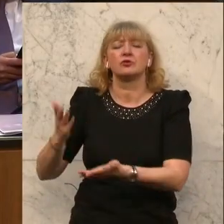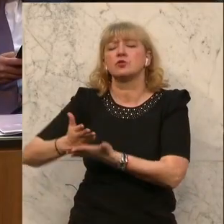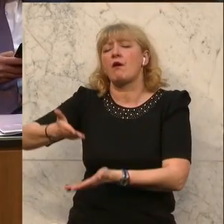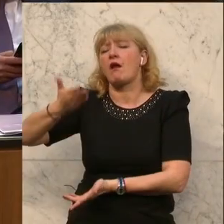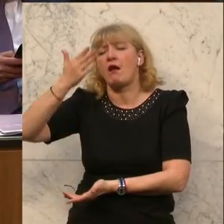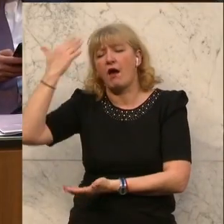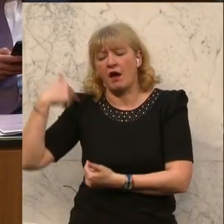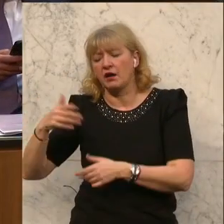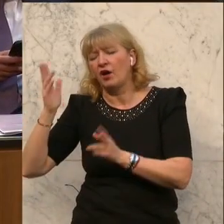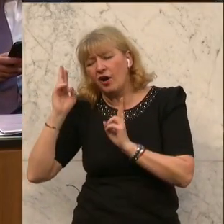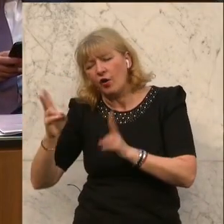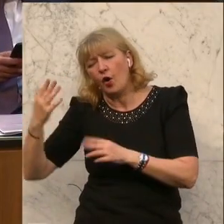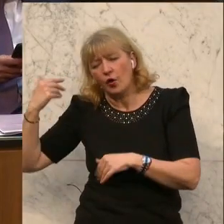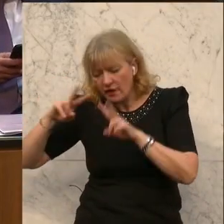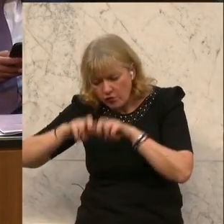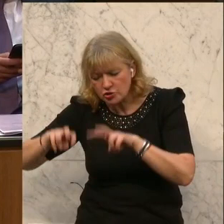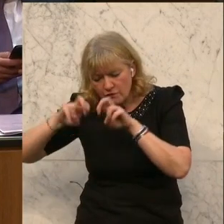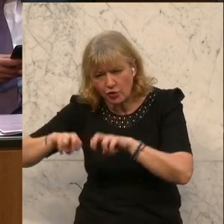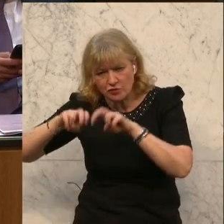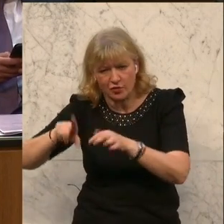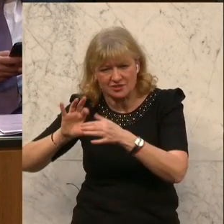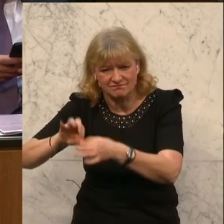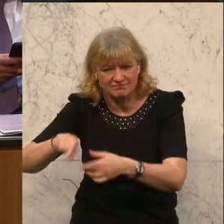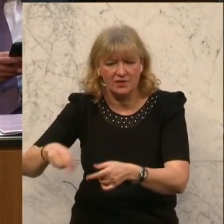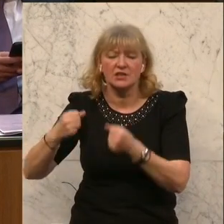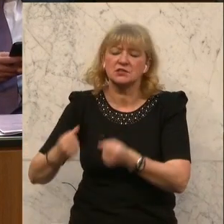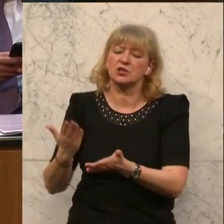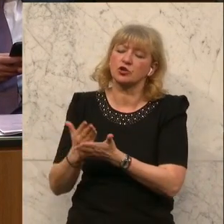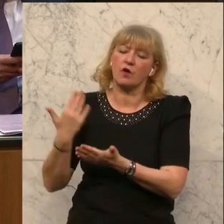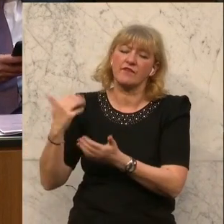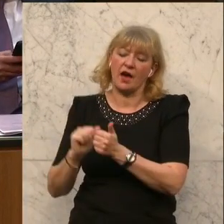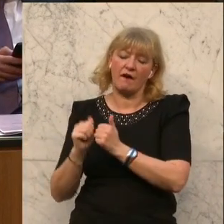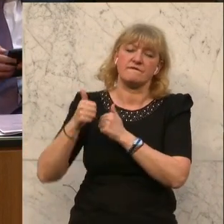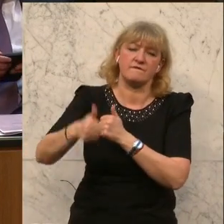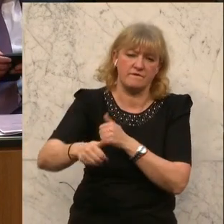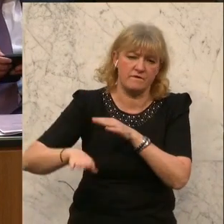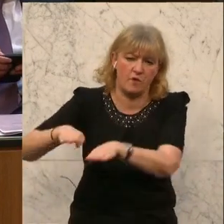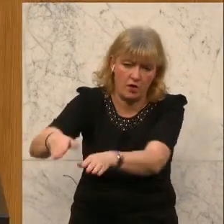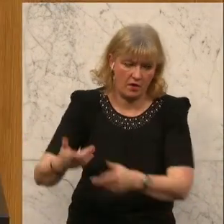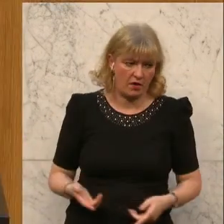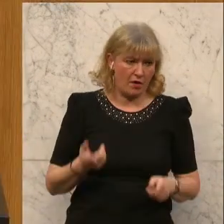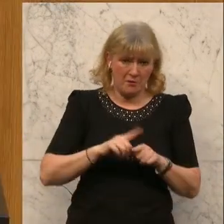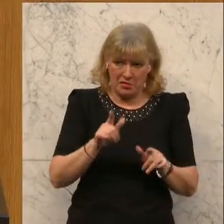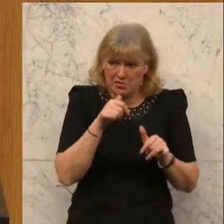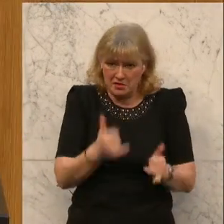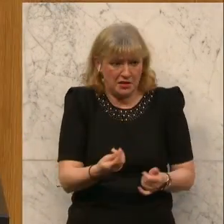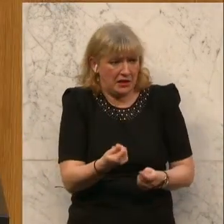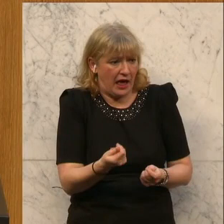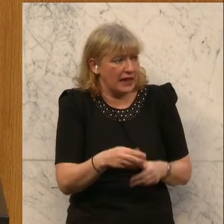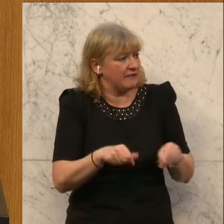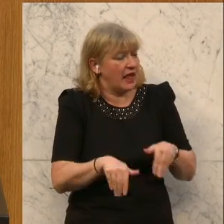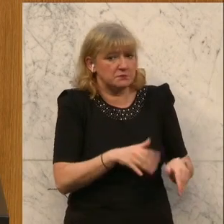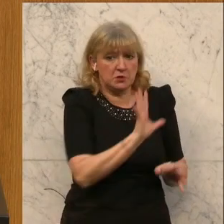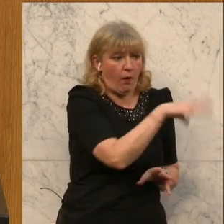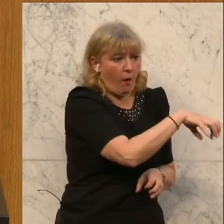forschen können und wären da sicherlich schon einen Schritt weiter. Und ihr braucht das jetzt nicht, ein Geld vom Finanzminister holen, damit